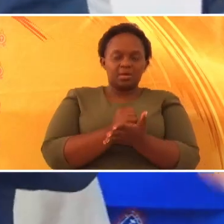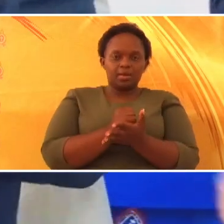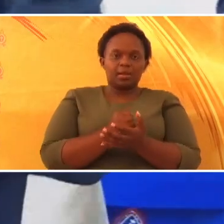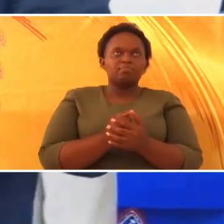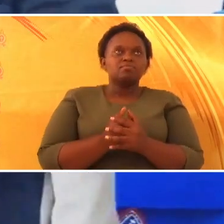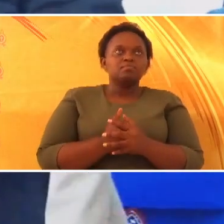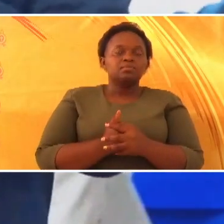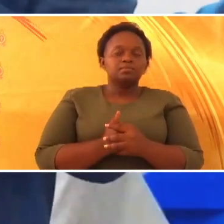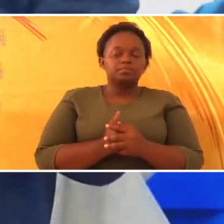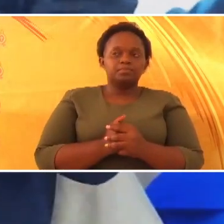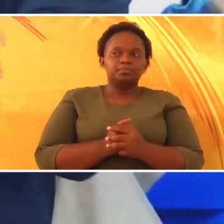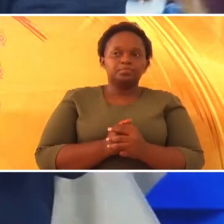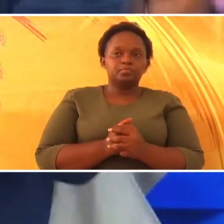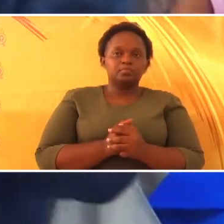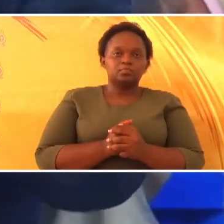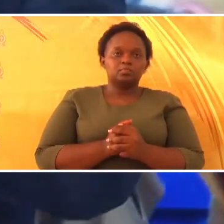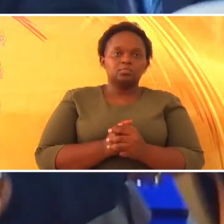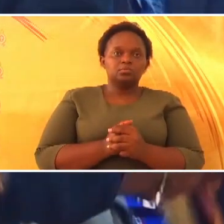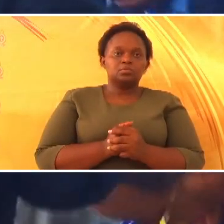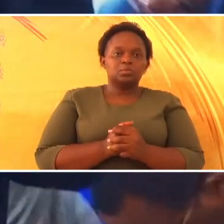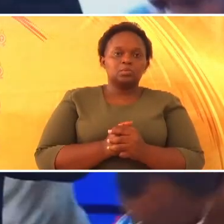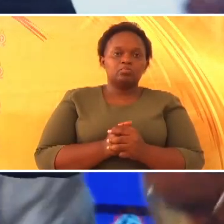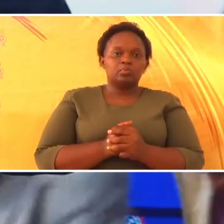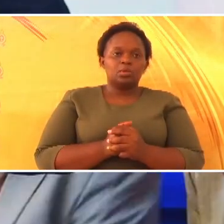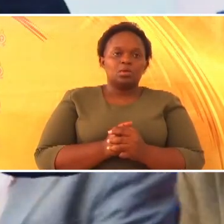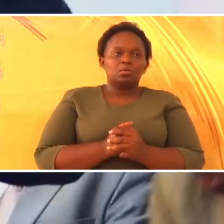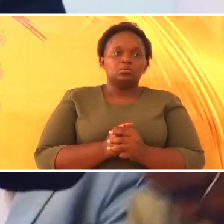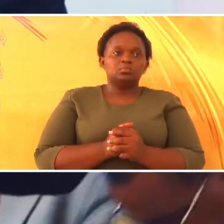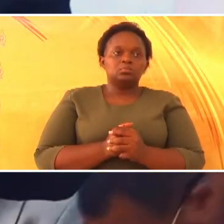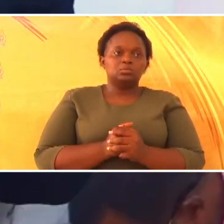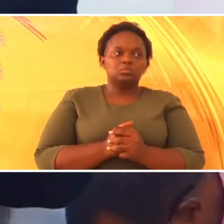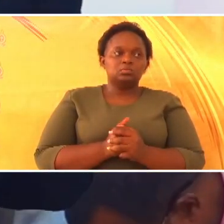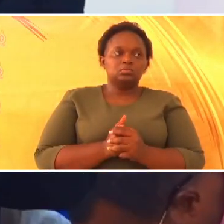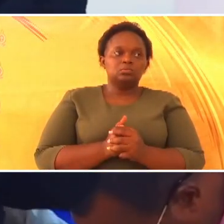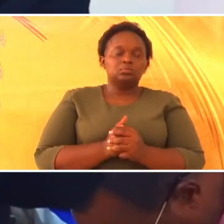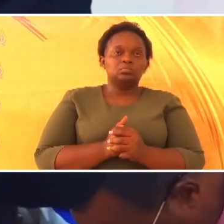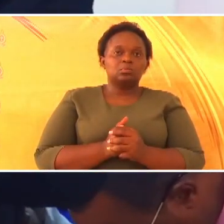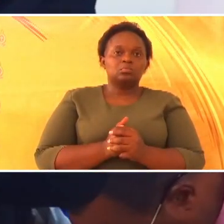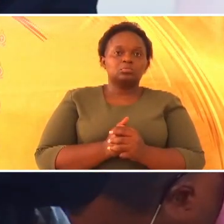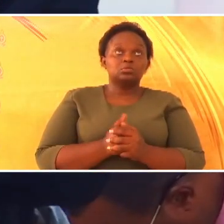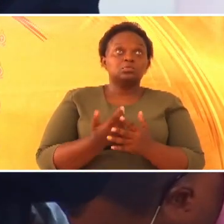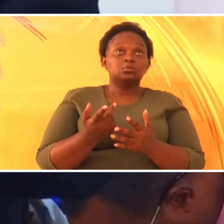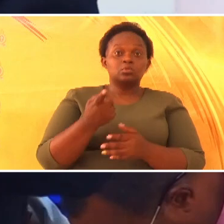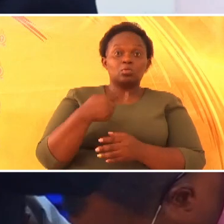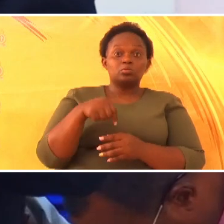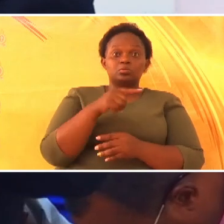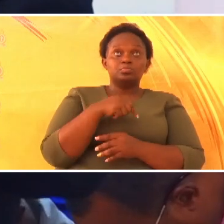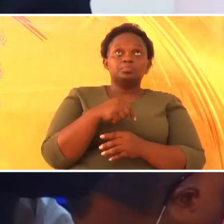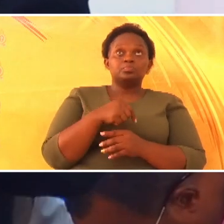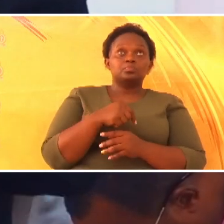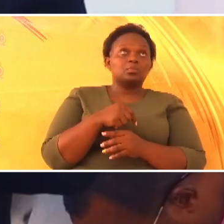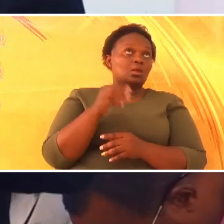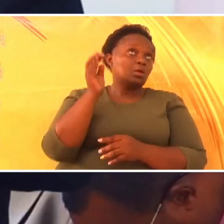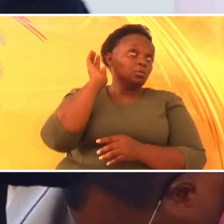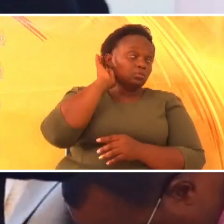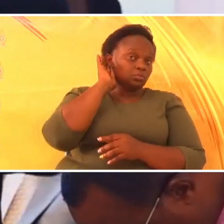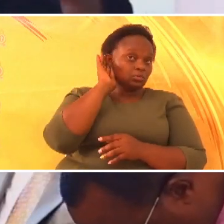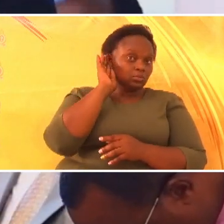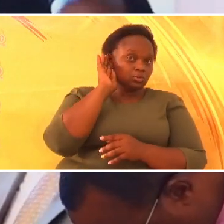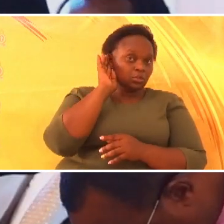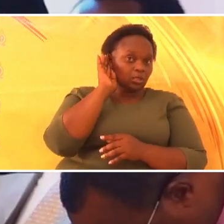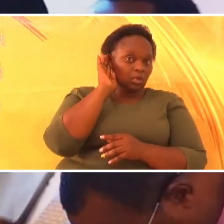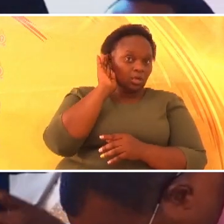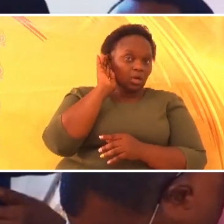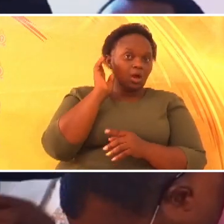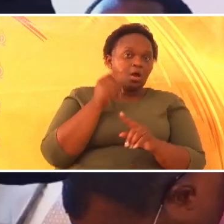Ketini. Somo lili amba lotu melisoma kutoka